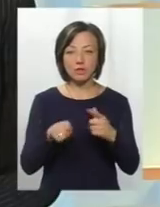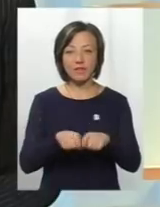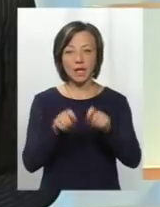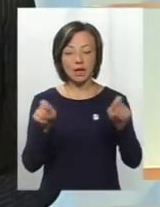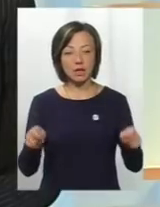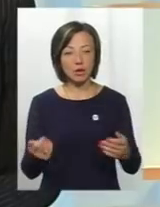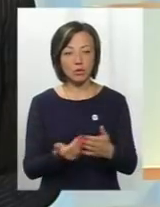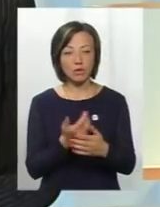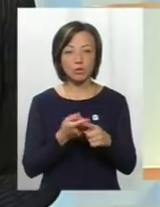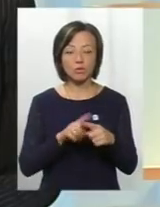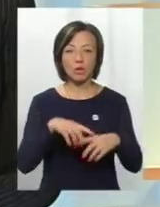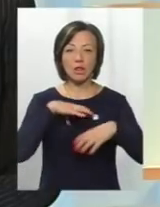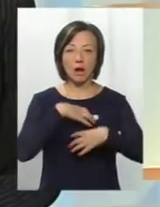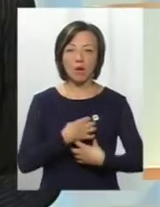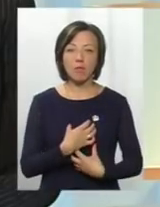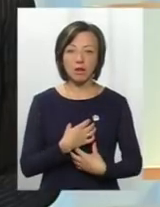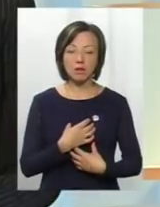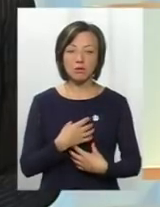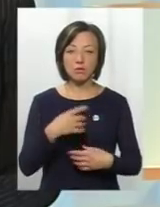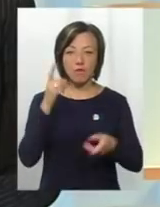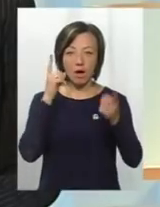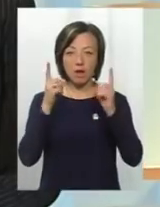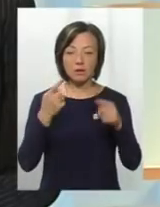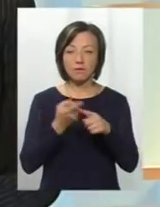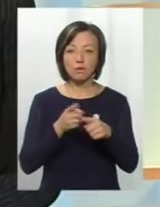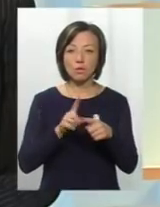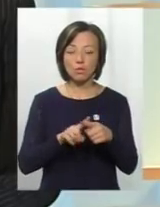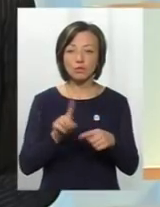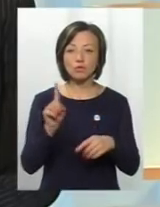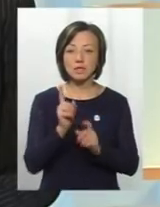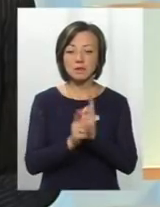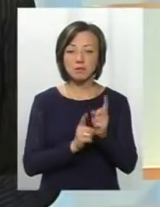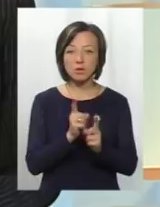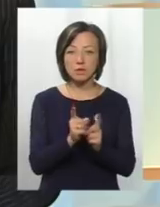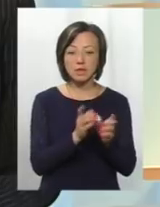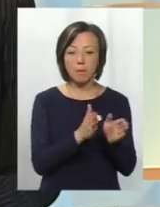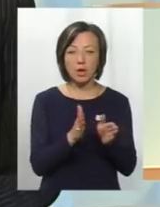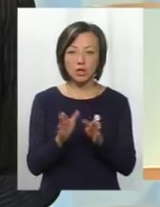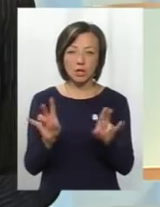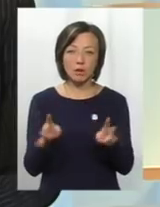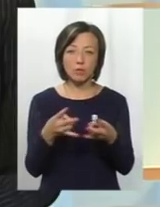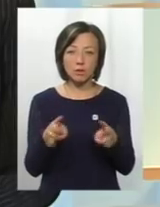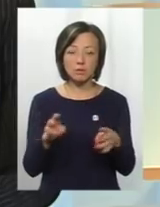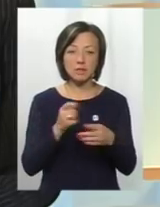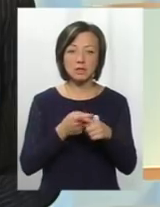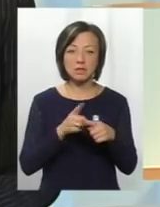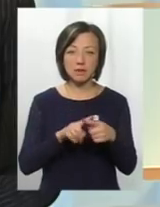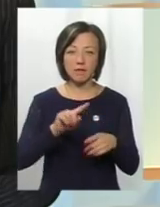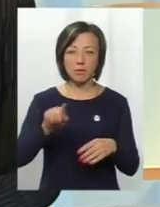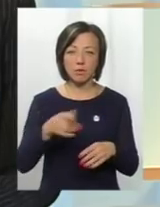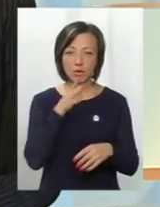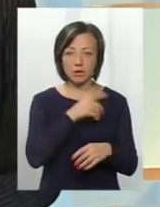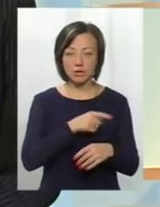драматизувати в тому плані, що змінюється мережа, не потрібно через те, що це вимога часу.